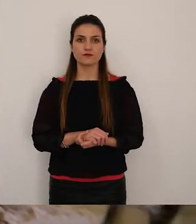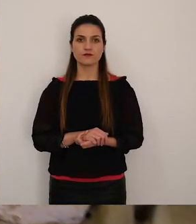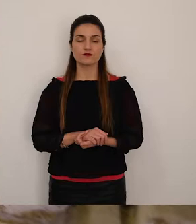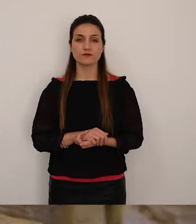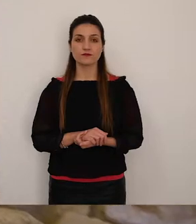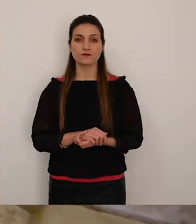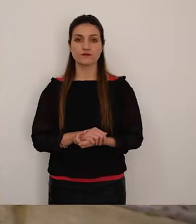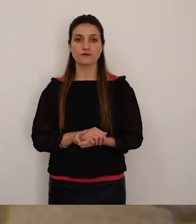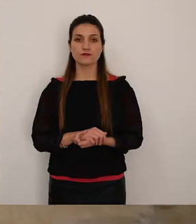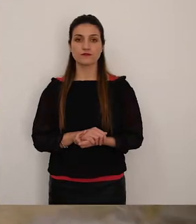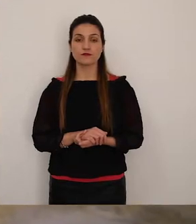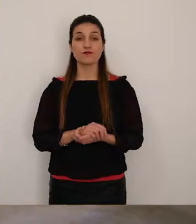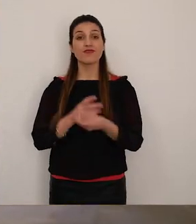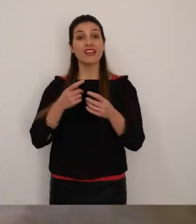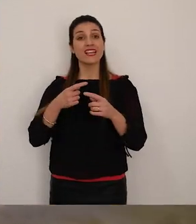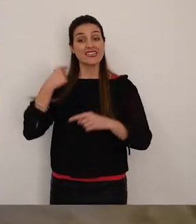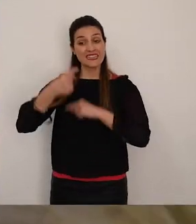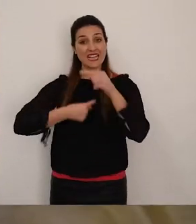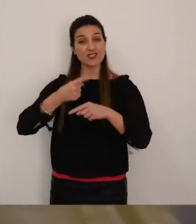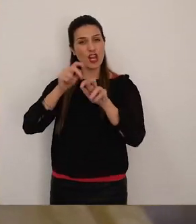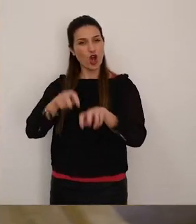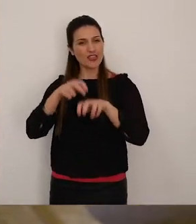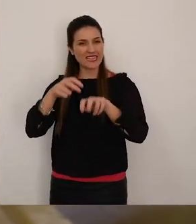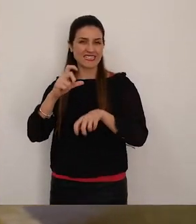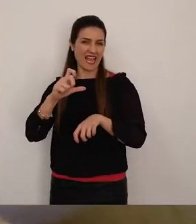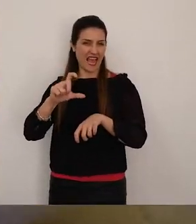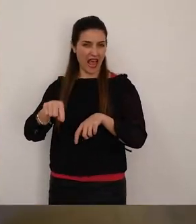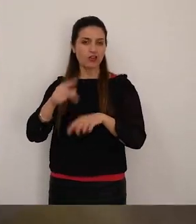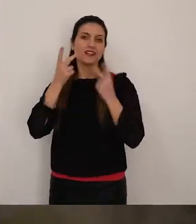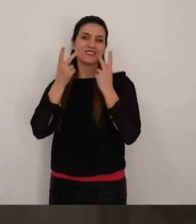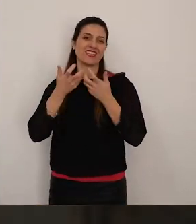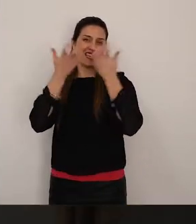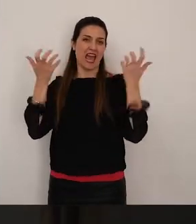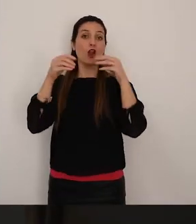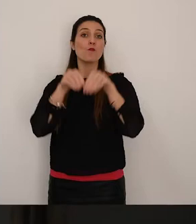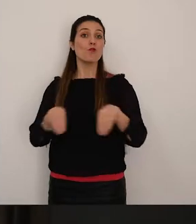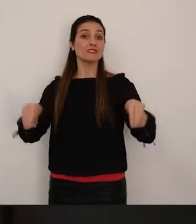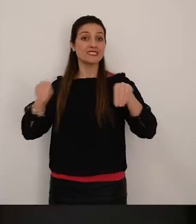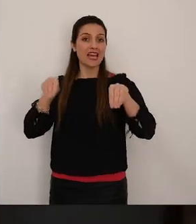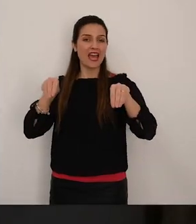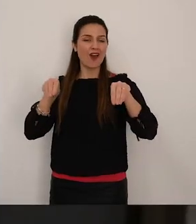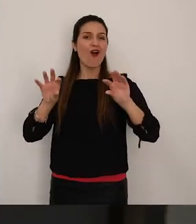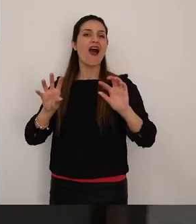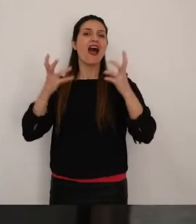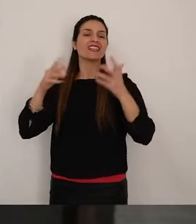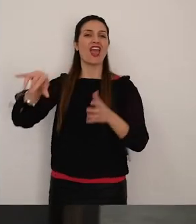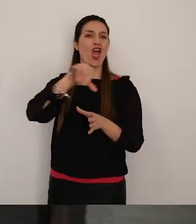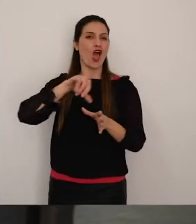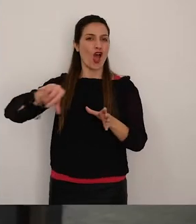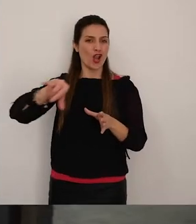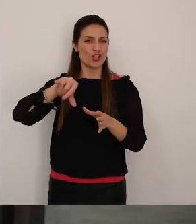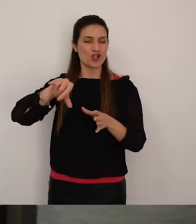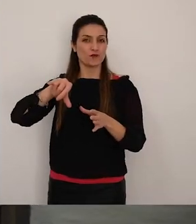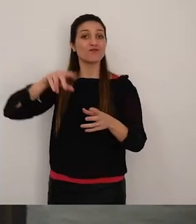Testimonianza tangibile della tradizione contadina cannolese è il museo dell'arte olearia Inaugurato dalla